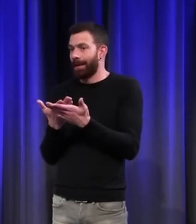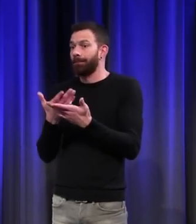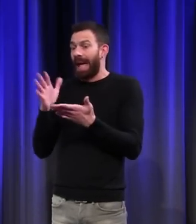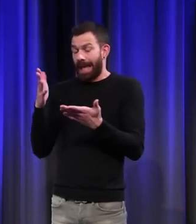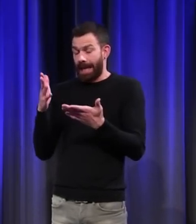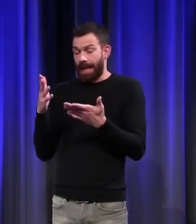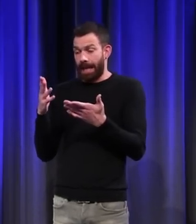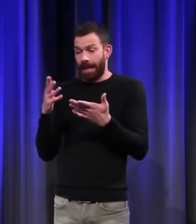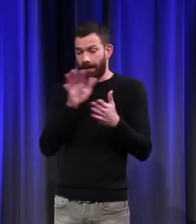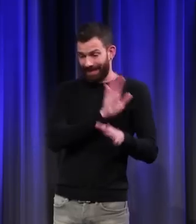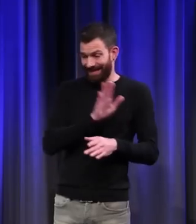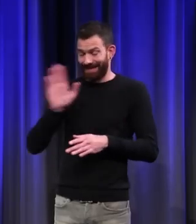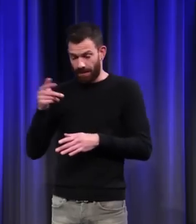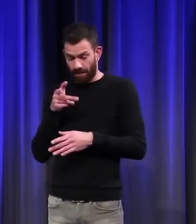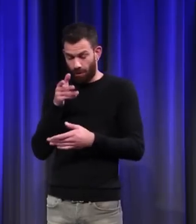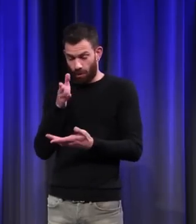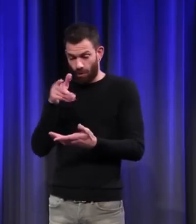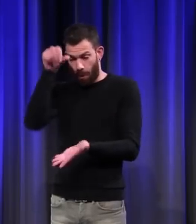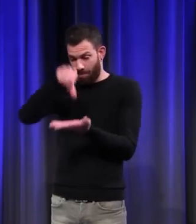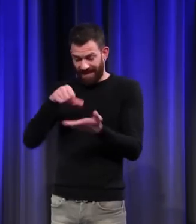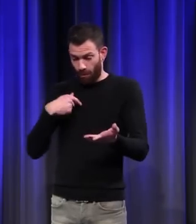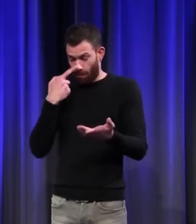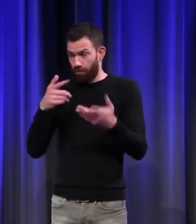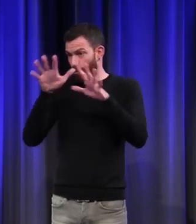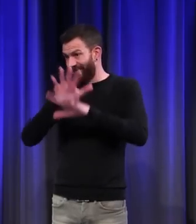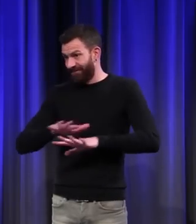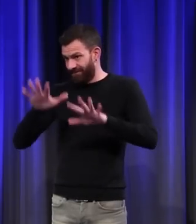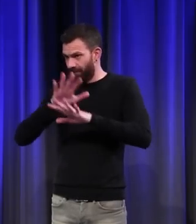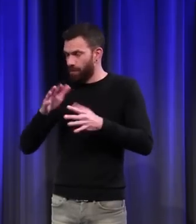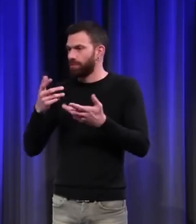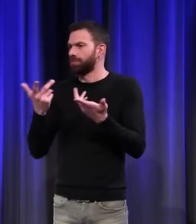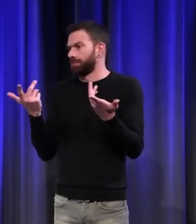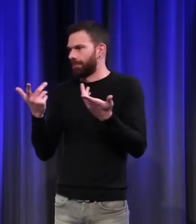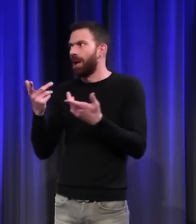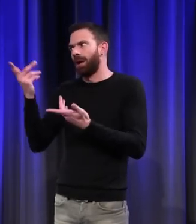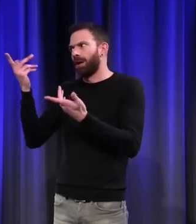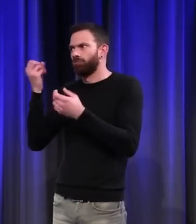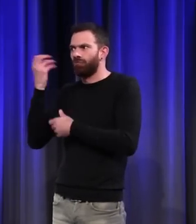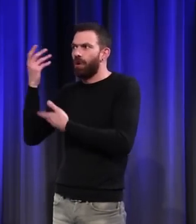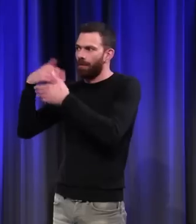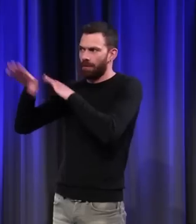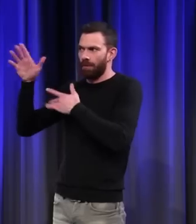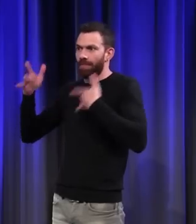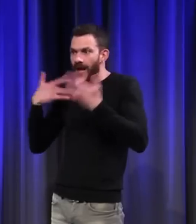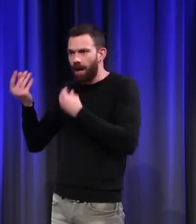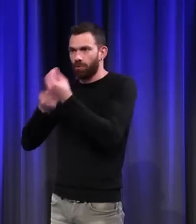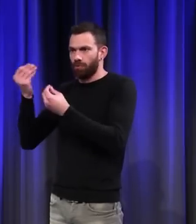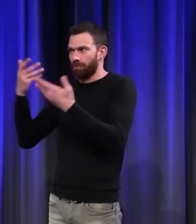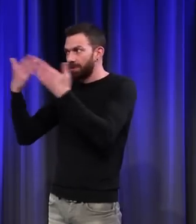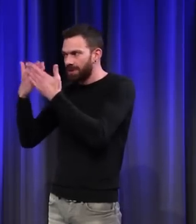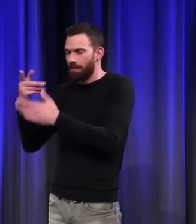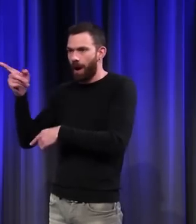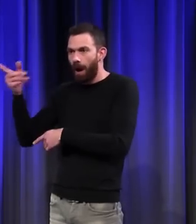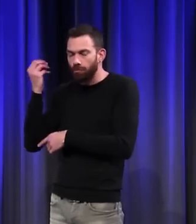trous. Là, y a des zones qui parfois sont importantes au théâtre ou au cinéma. Plusieurs fois, des metteurs en scène m'ont